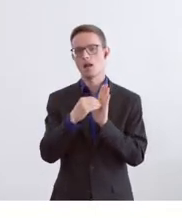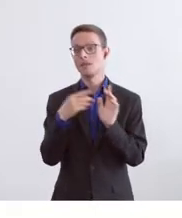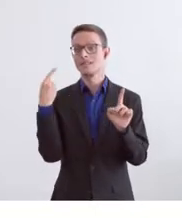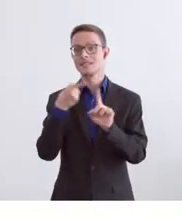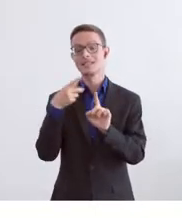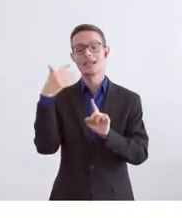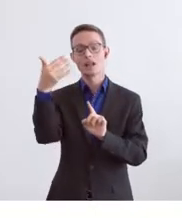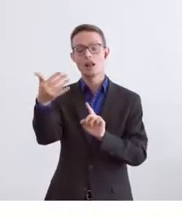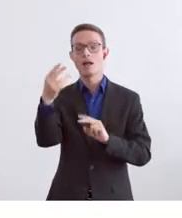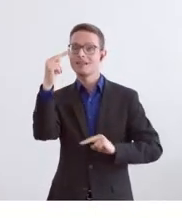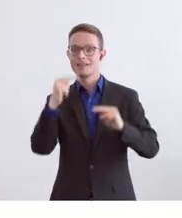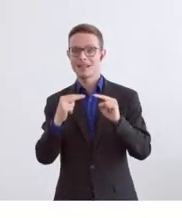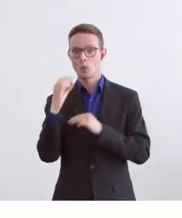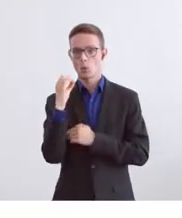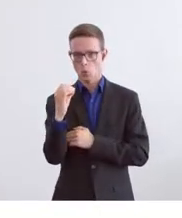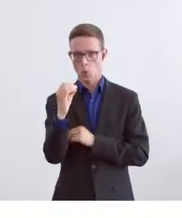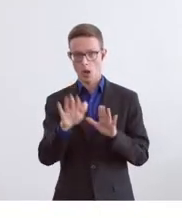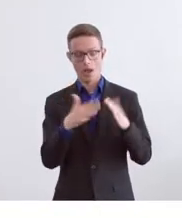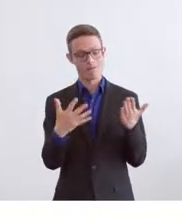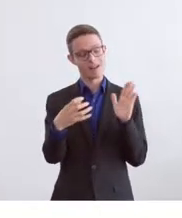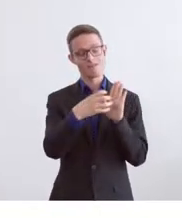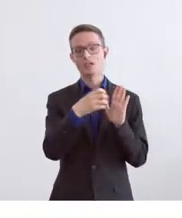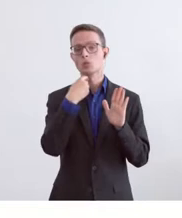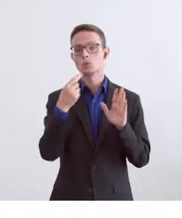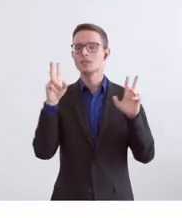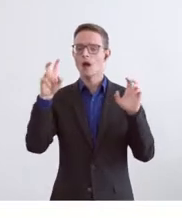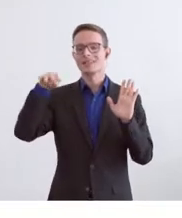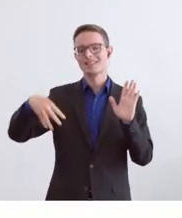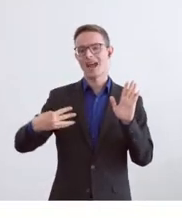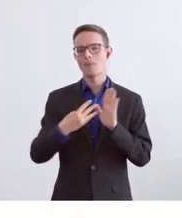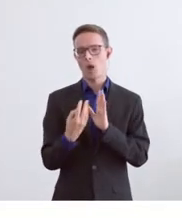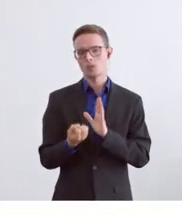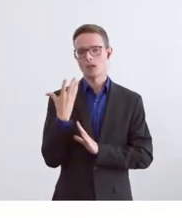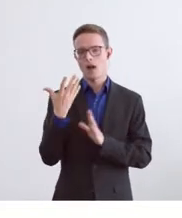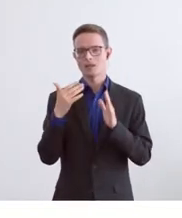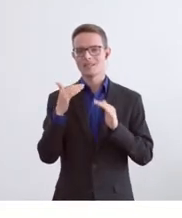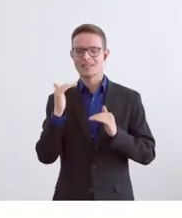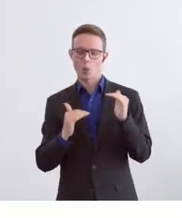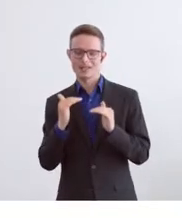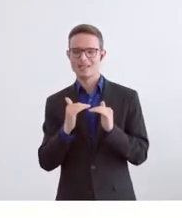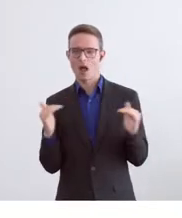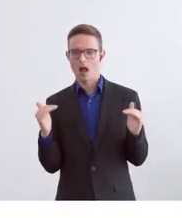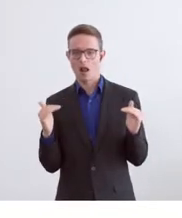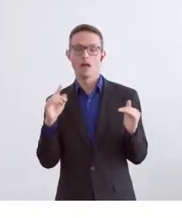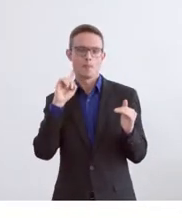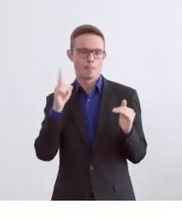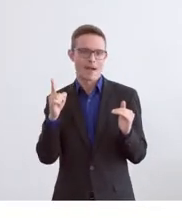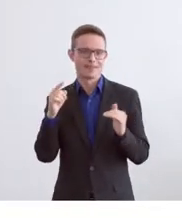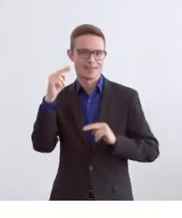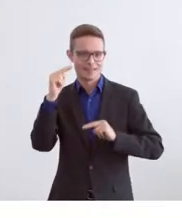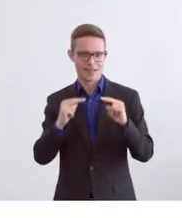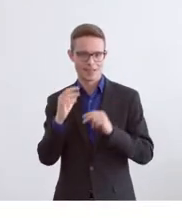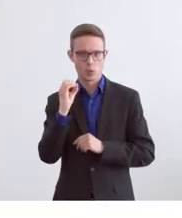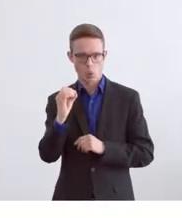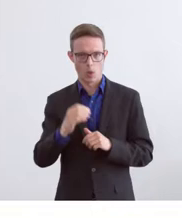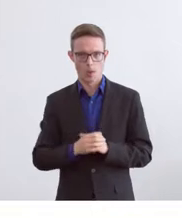Null. In der Verfassung ist es formuliert als Treibhausgasneutralität. Aber das ist das Gleiche wie Netto Null. Und die